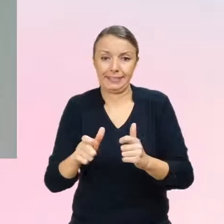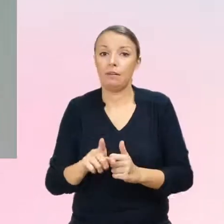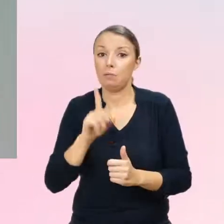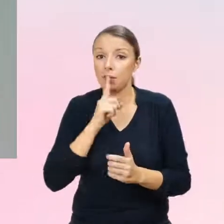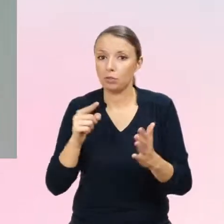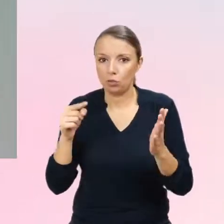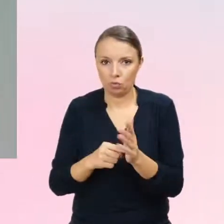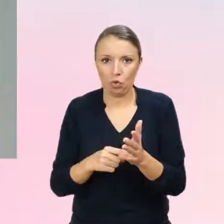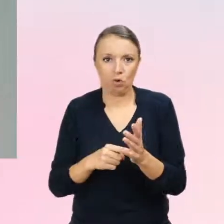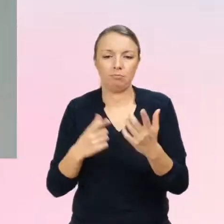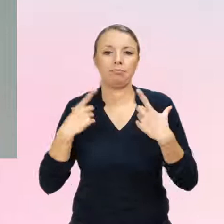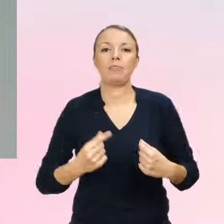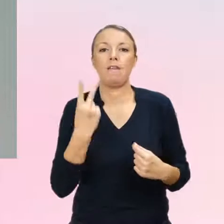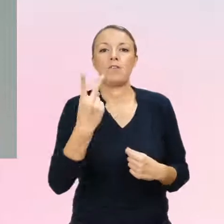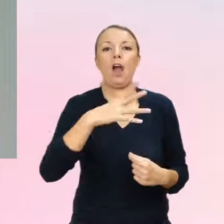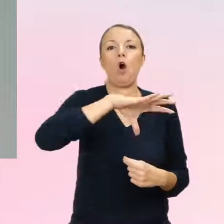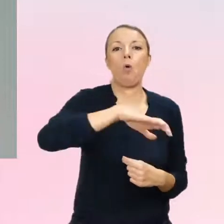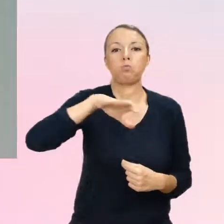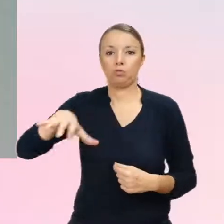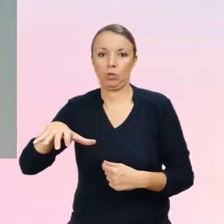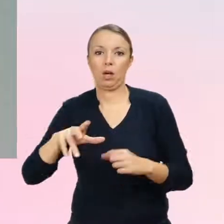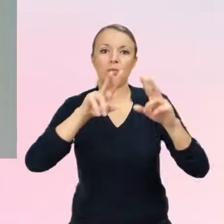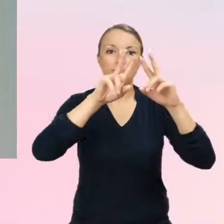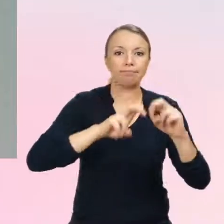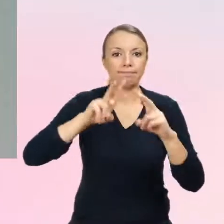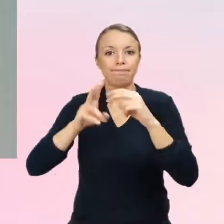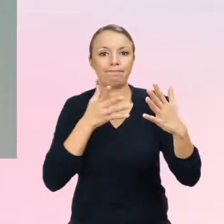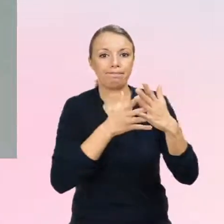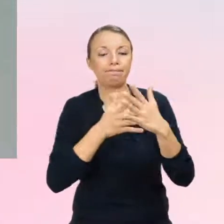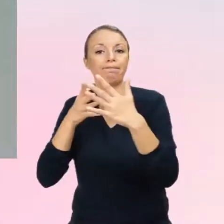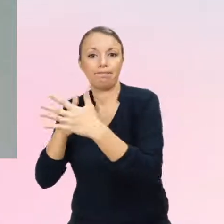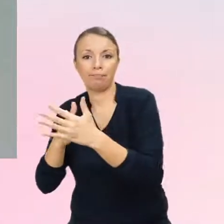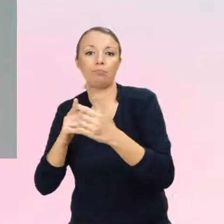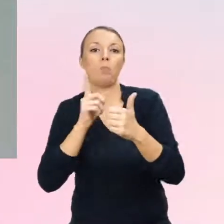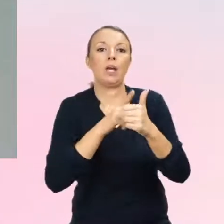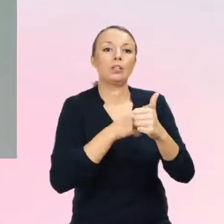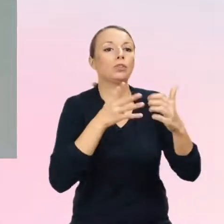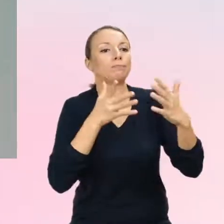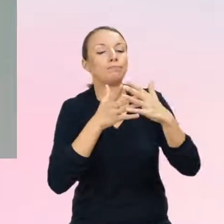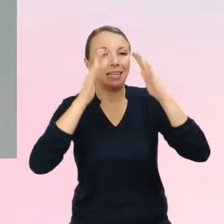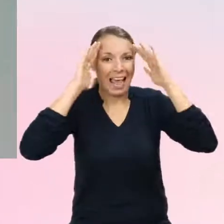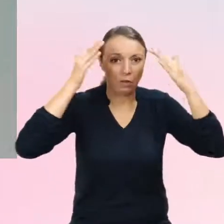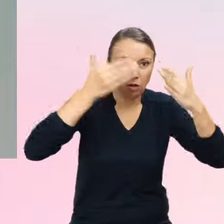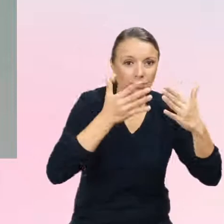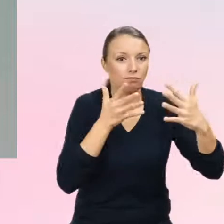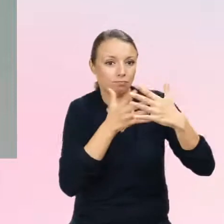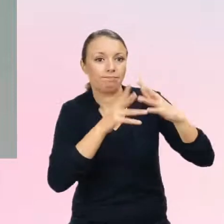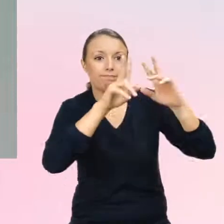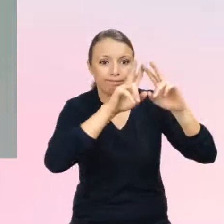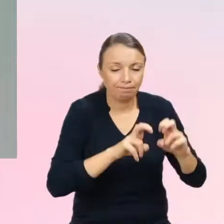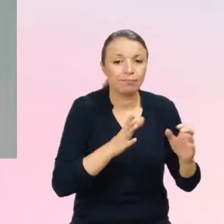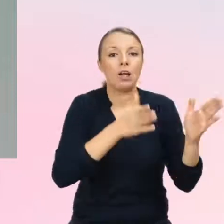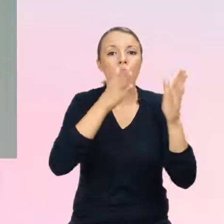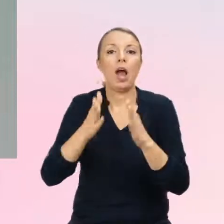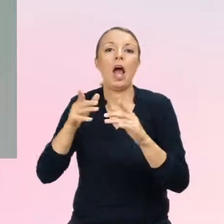mamy dwa obszary, które diagnozujemy, bo diagnozujemy wtedy spektrum autyzmu i diagnozujemy dysforię, tak, i wtedy jakby dwa